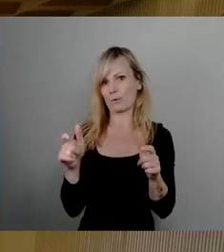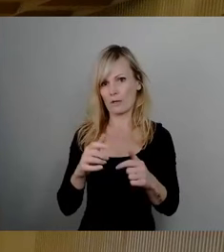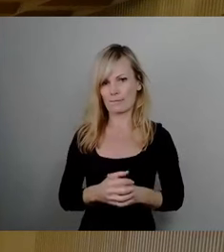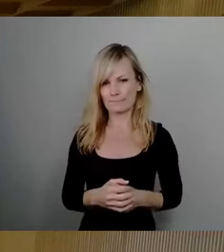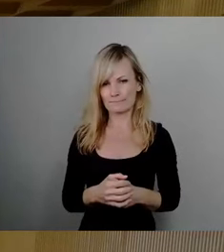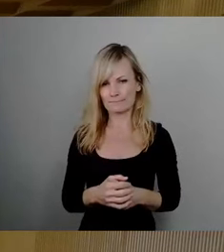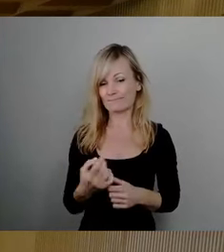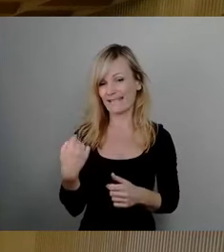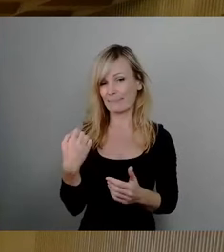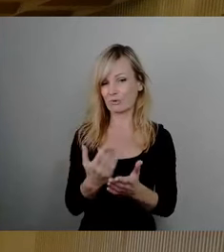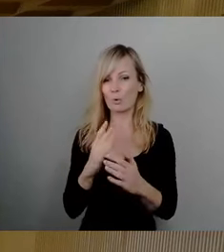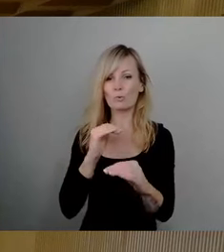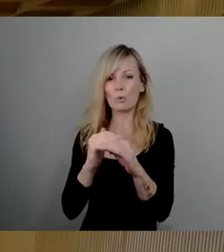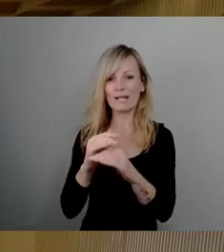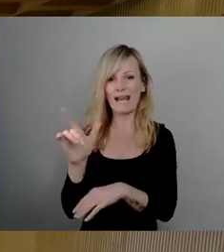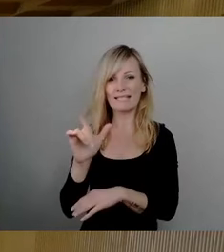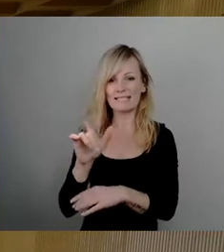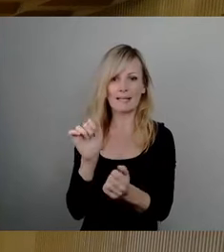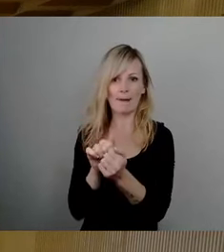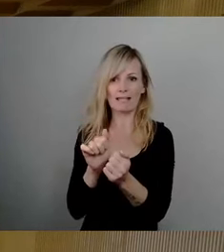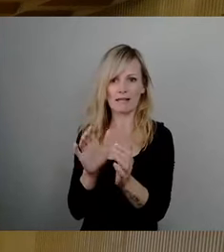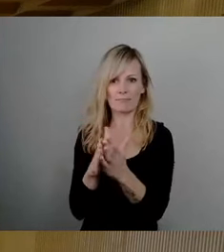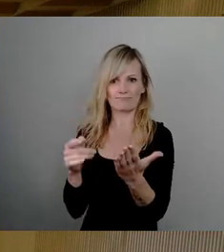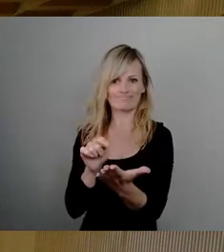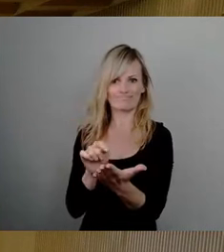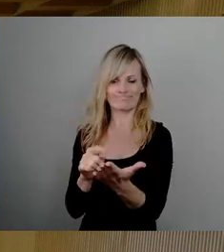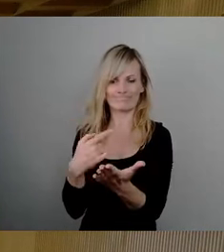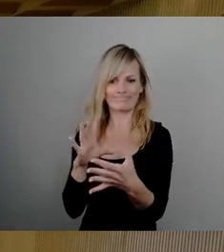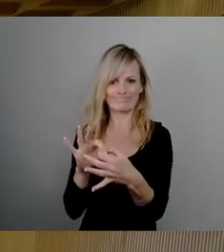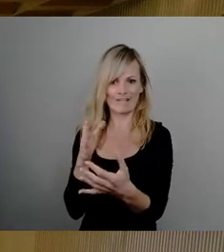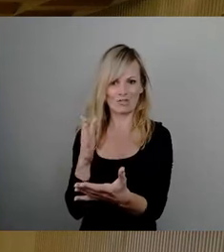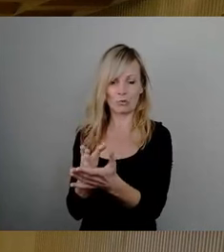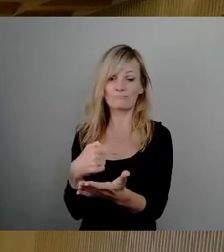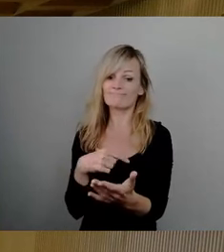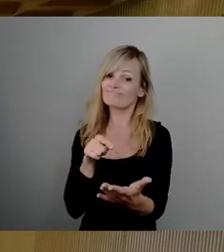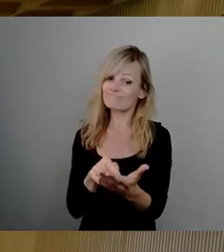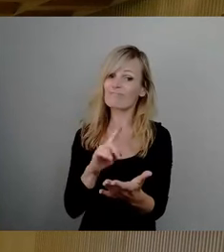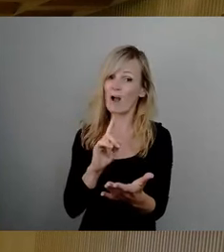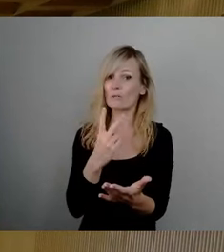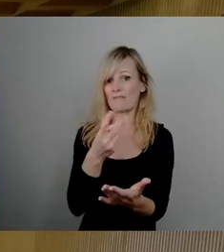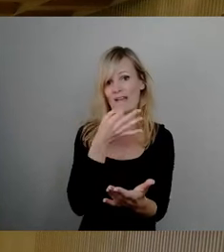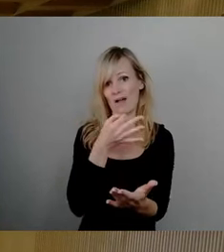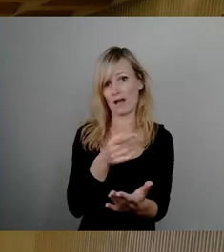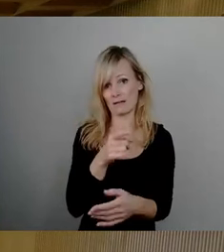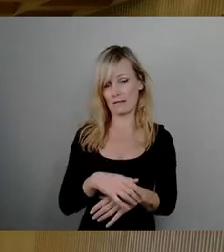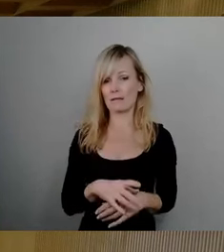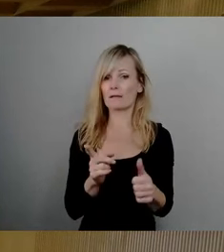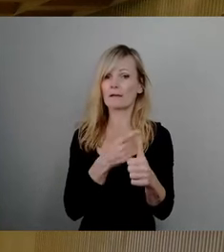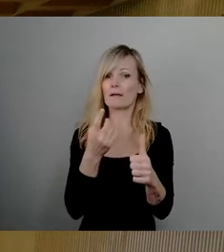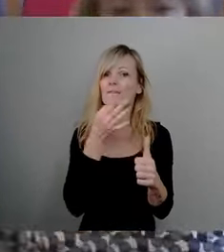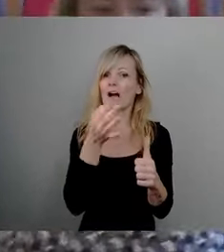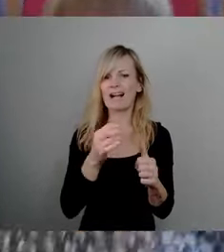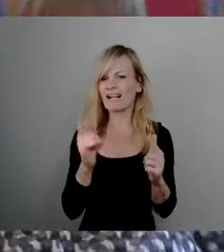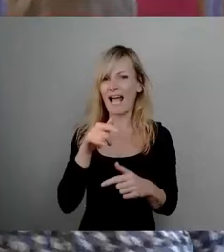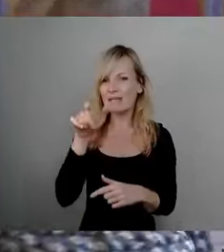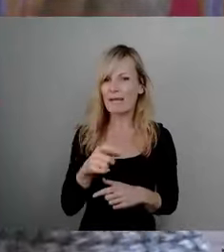Wir haben oder ich habe auch zwei Fragen dazu. Zum einen ist die erste Frage, ist das Thema, kein Mensch versteht, dass